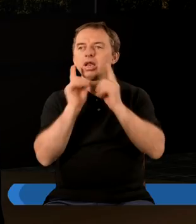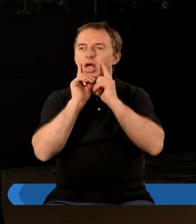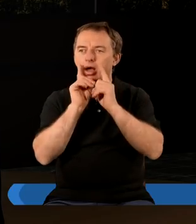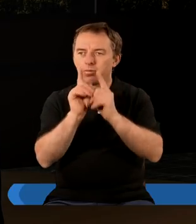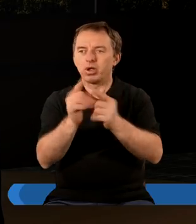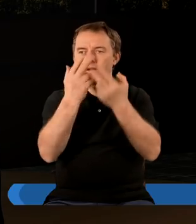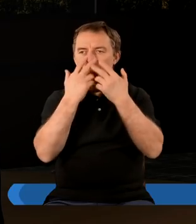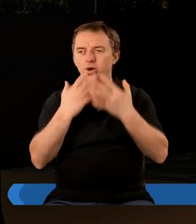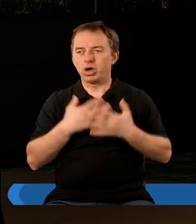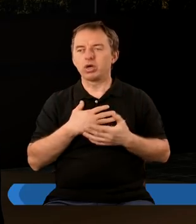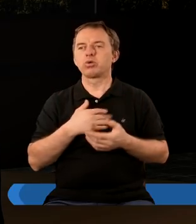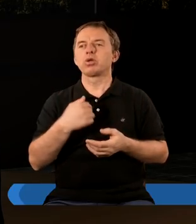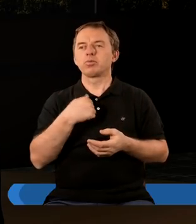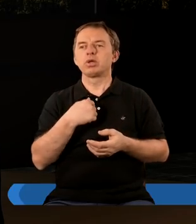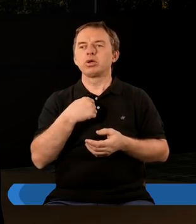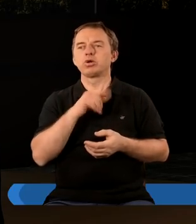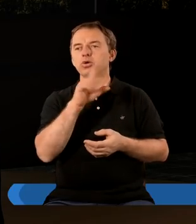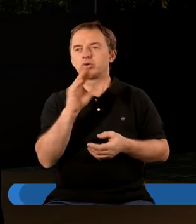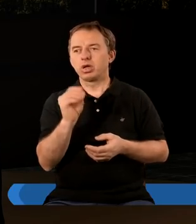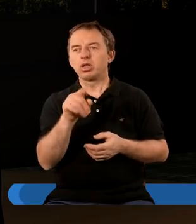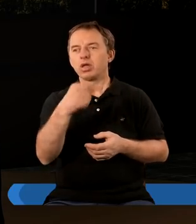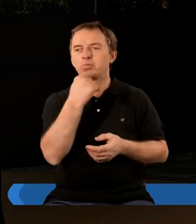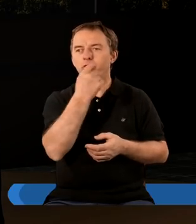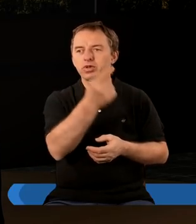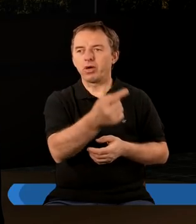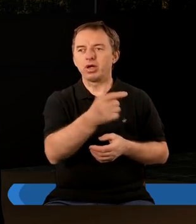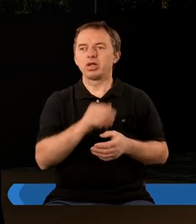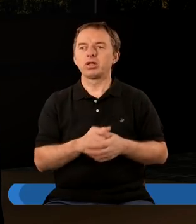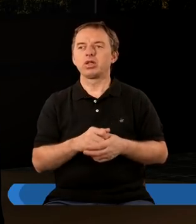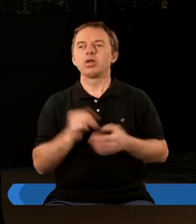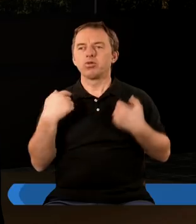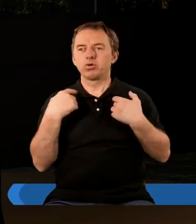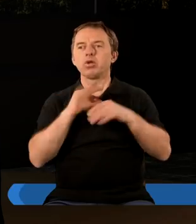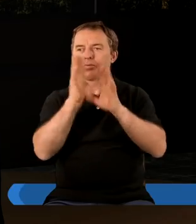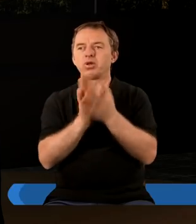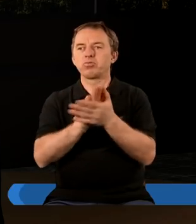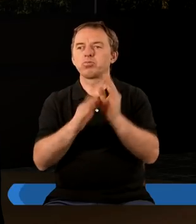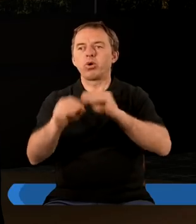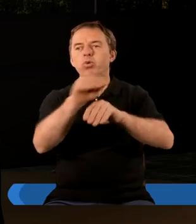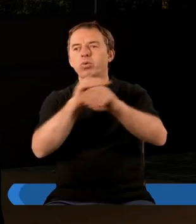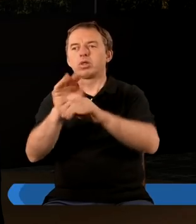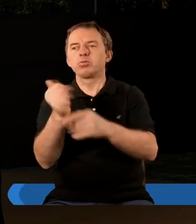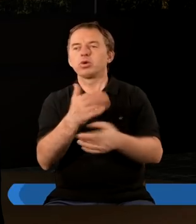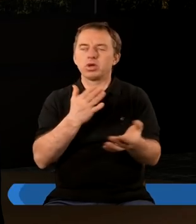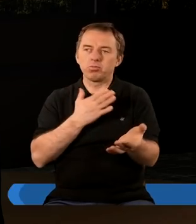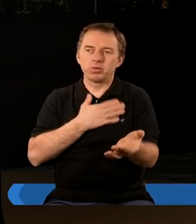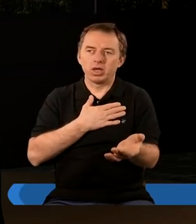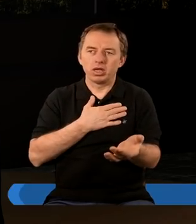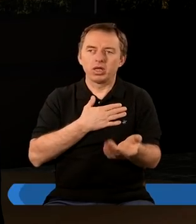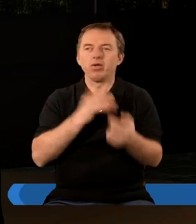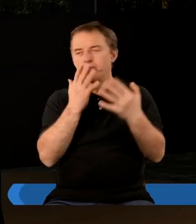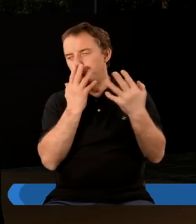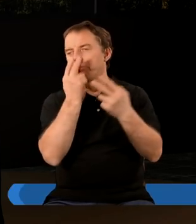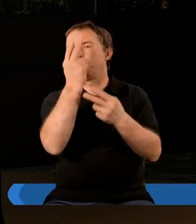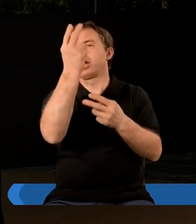Naprawdę mi to pokazuje, że tak jak ty powiedziałaś, aby w życiu wszystko było poukładane, musimy mieć, naprawdę